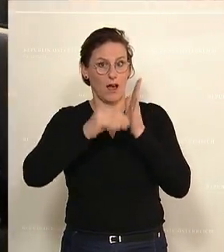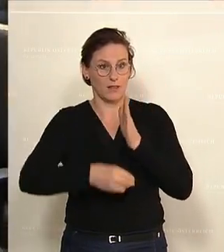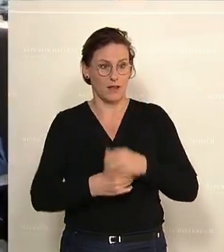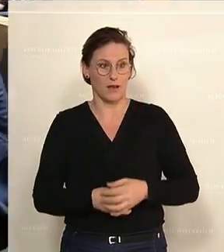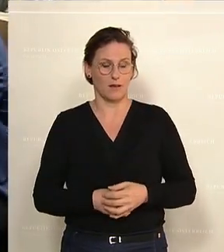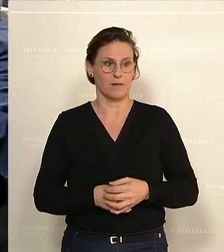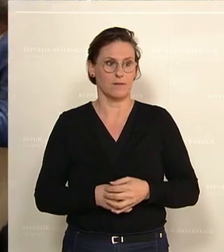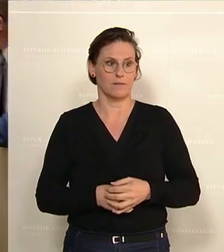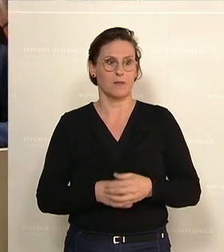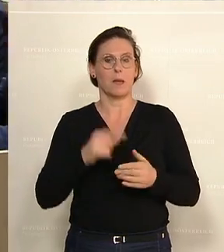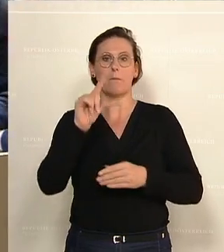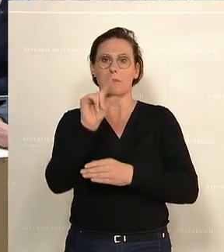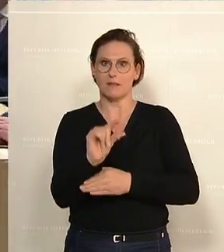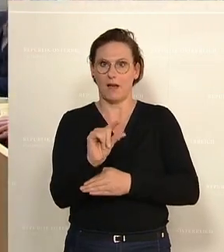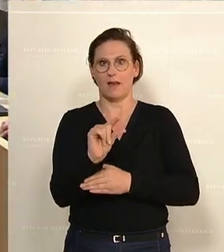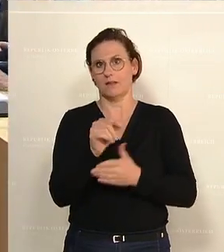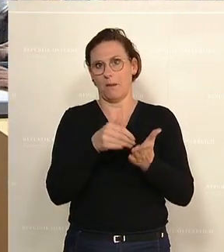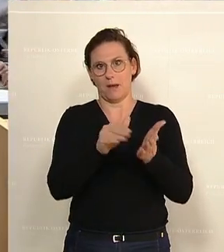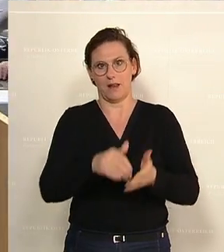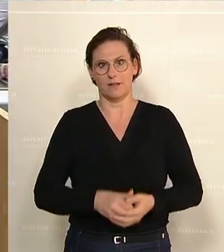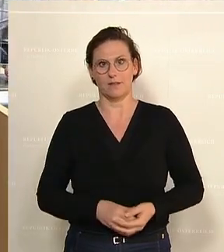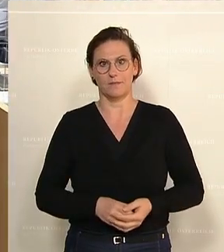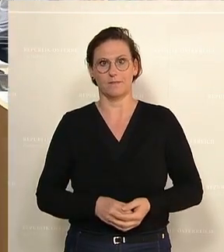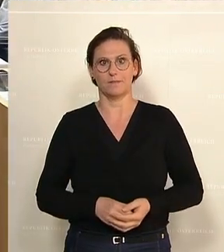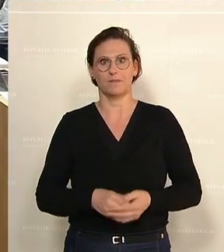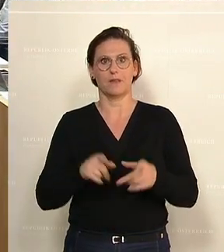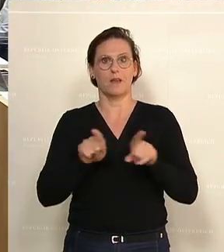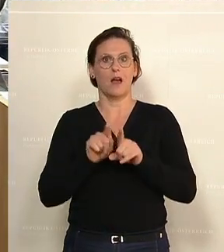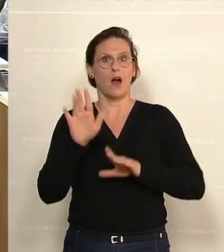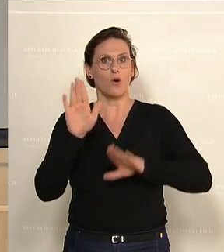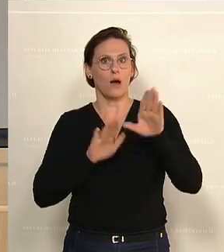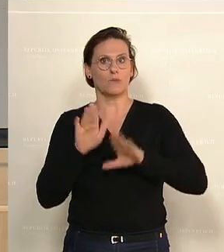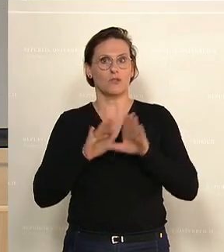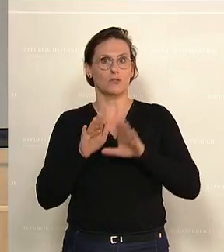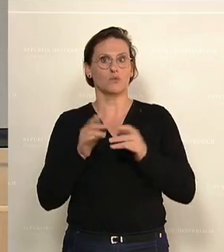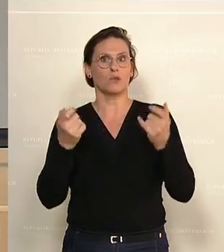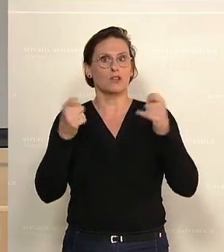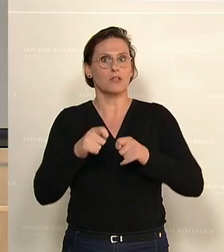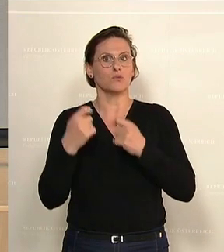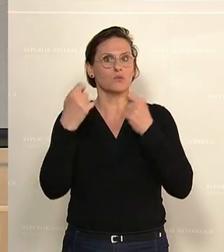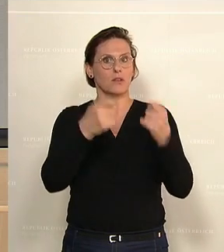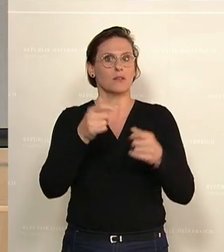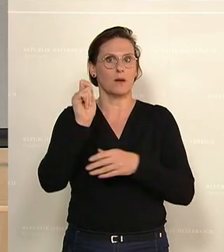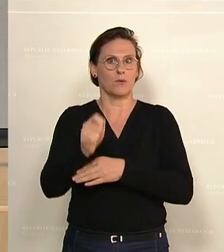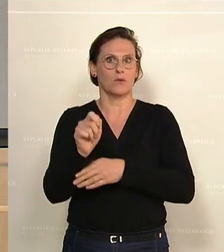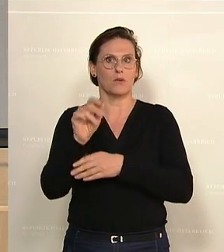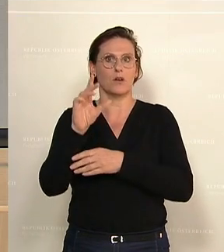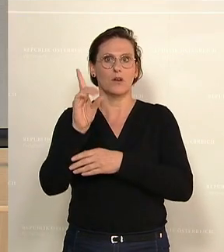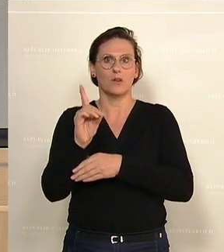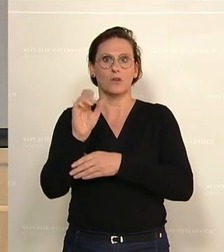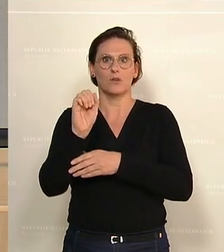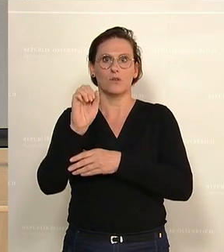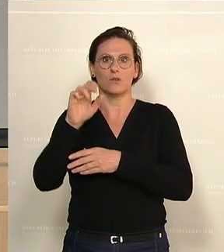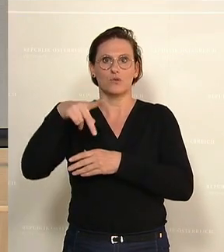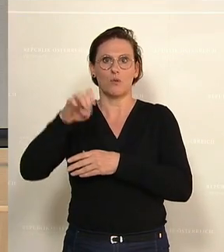Das ist die Minderheit, abgelehnt. Wir kommen zur Abstimmung über den Entschließungsantrag der Abgeordneten Karin Doppelbauer,